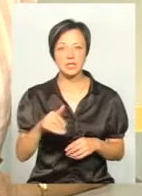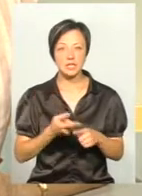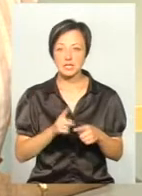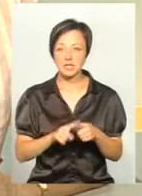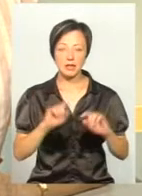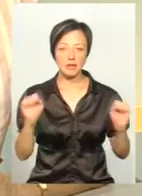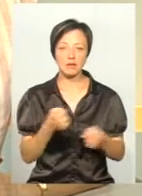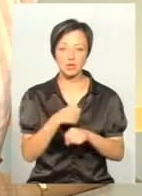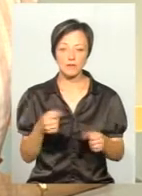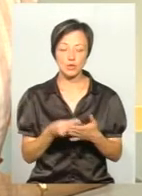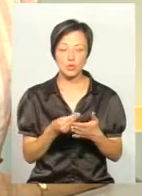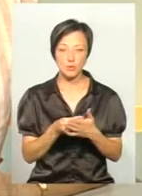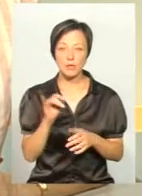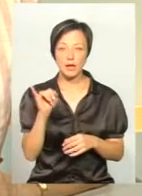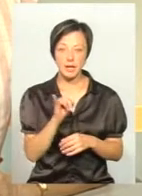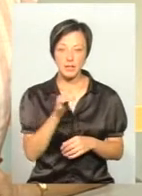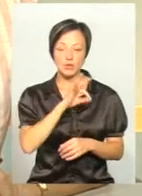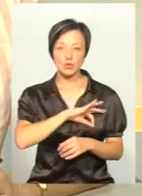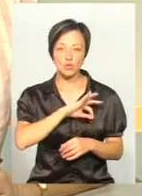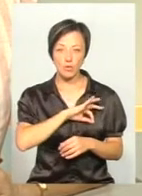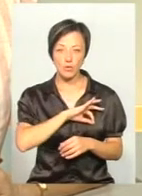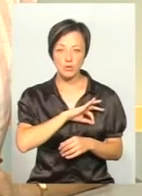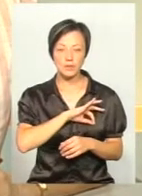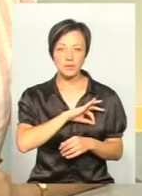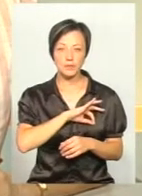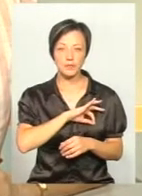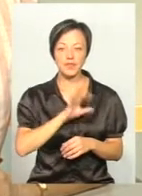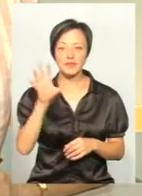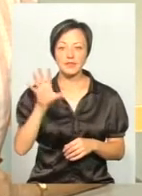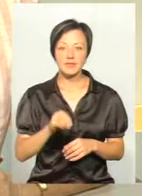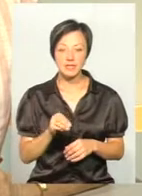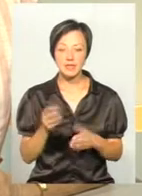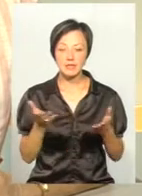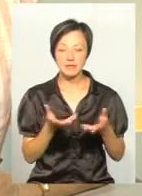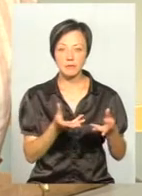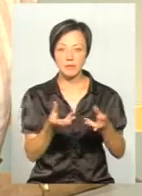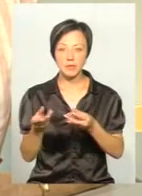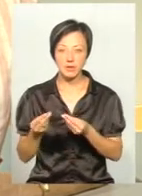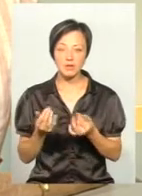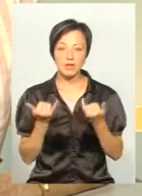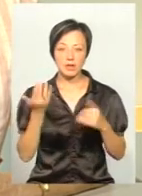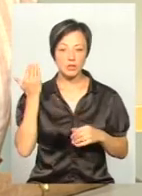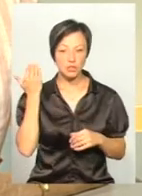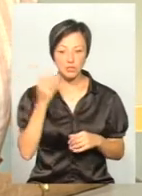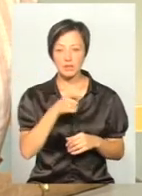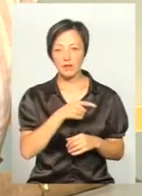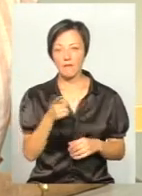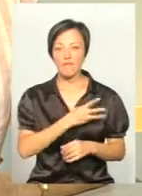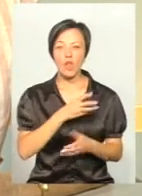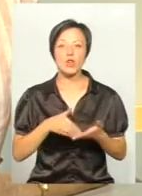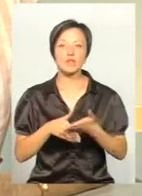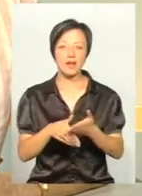непідйомна сума. І, знову таки, застосовуються всі ті важелі, які в свій час, як волонтери,